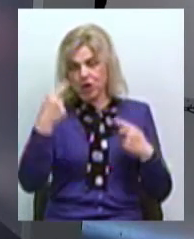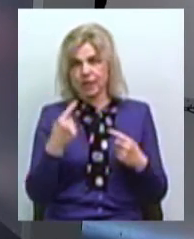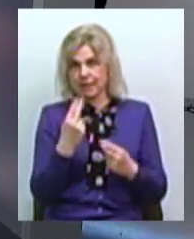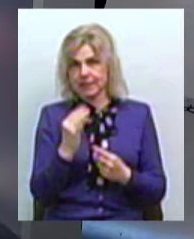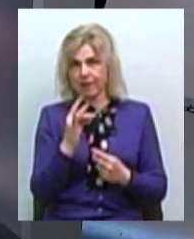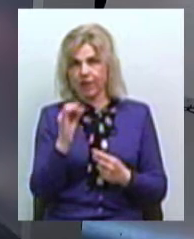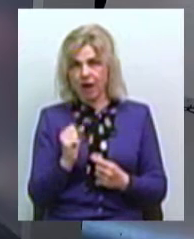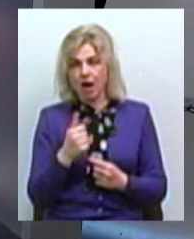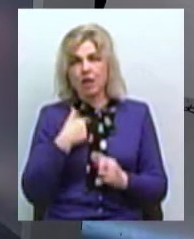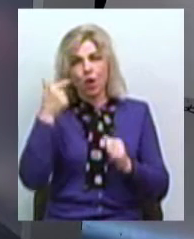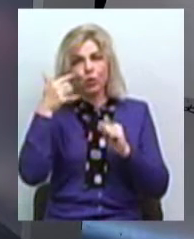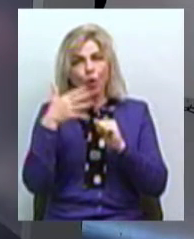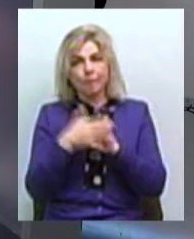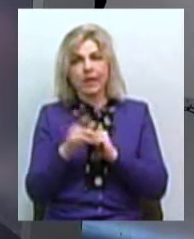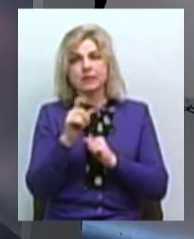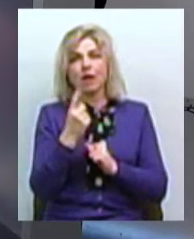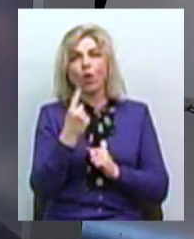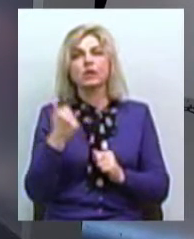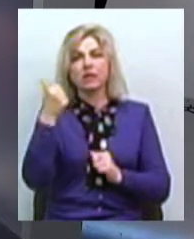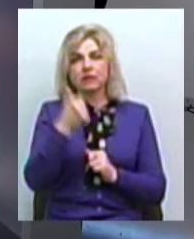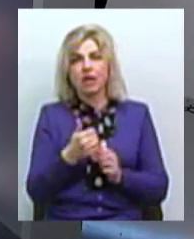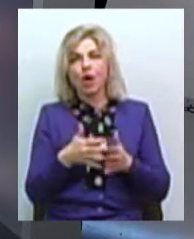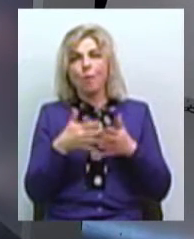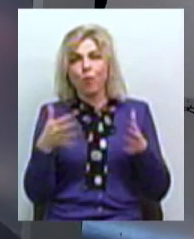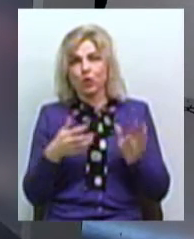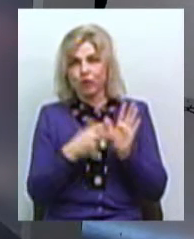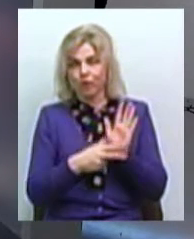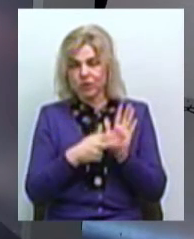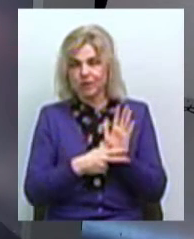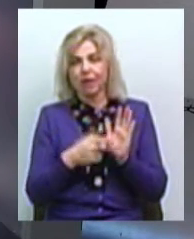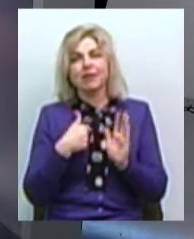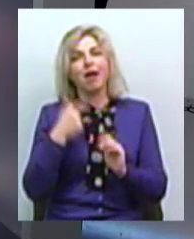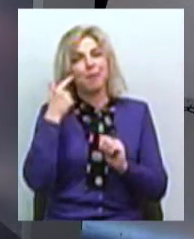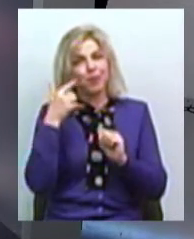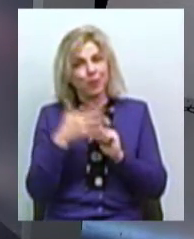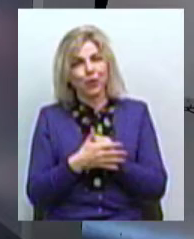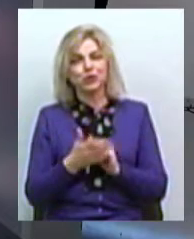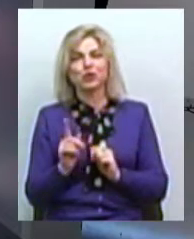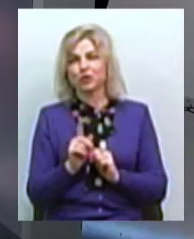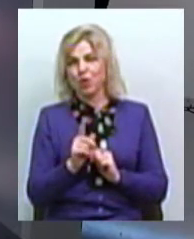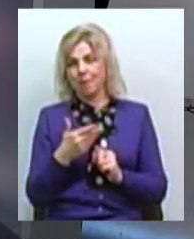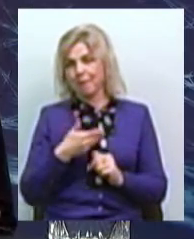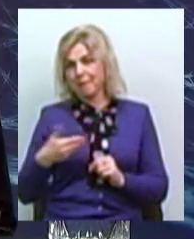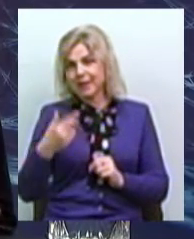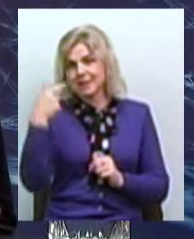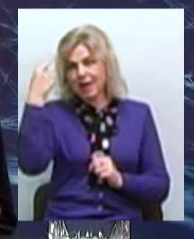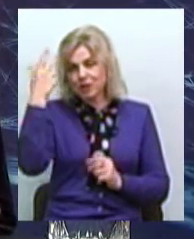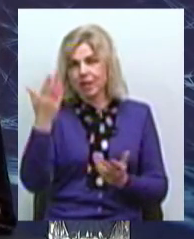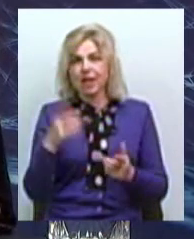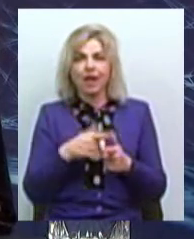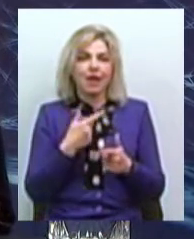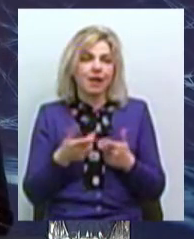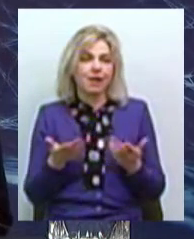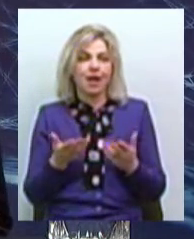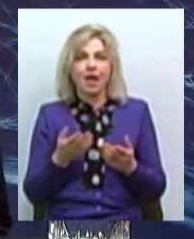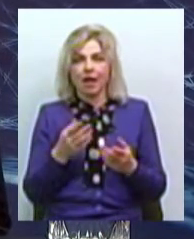зрозуміла, що в нас за перший тиждень було більше 80, я зрозуміла, що, напевне, чи ми скажені, чи темпи такі, але реально